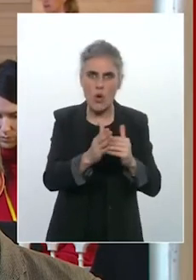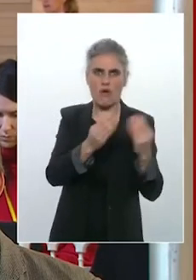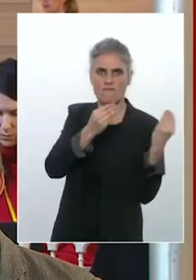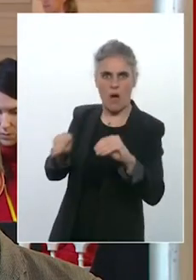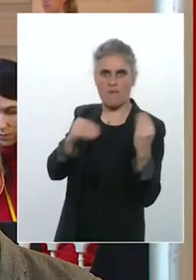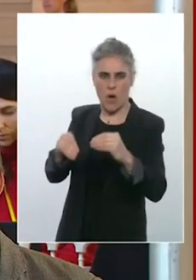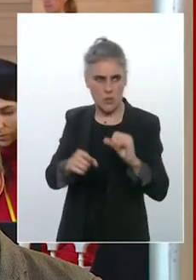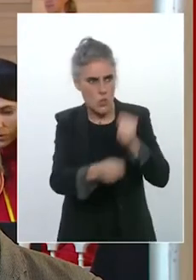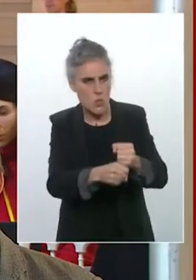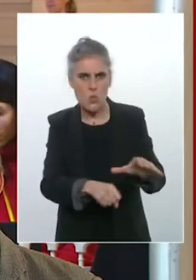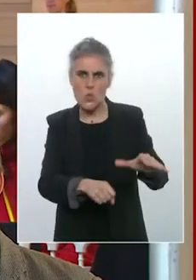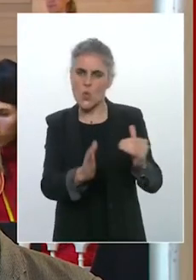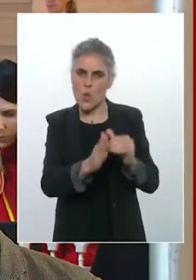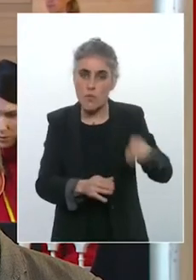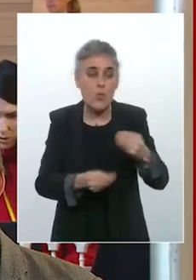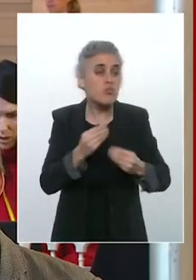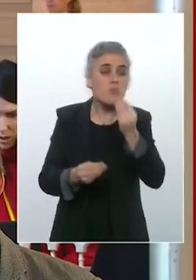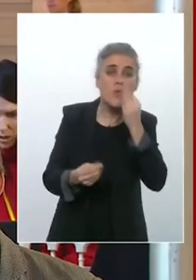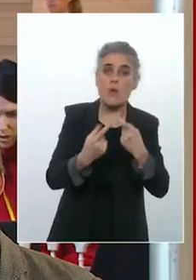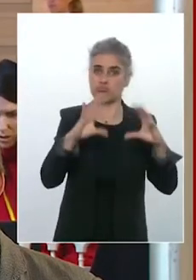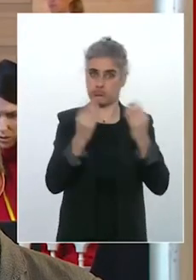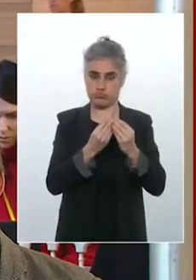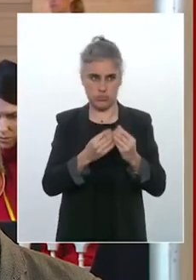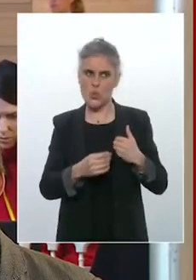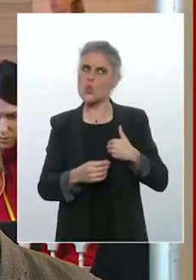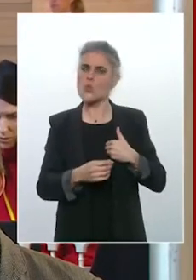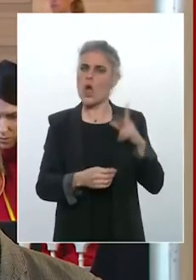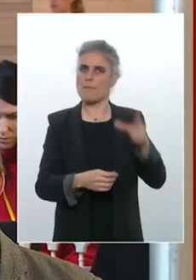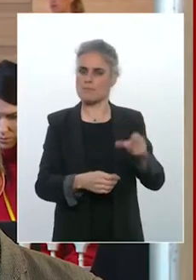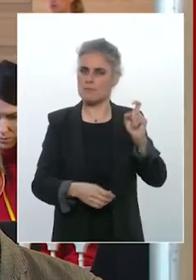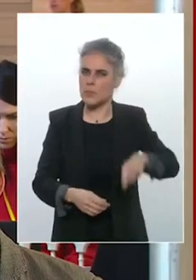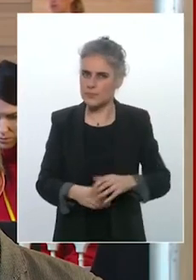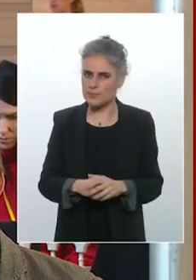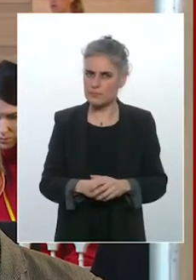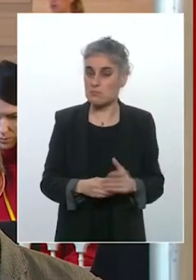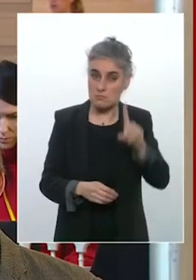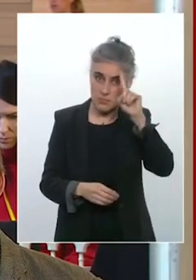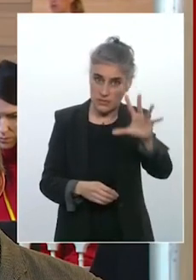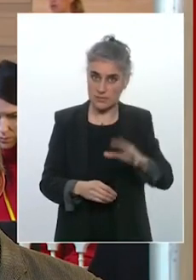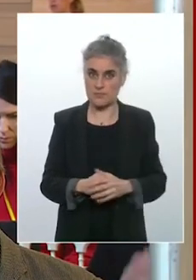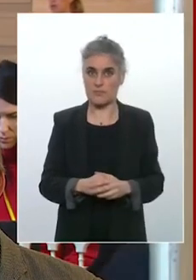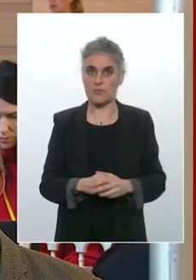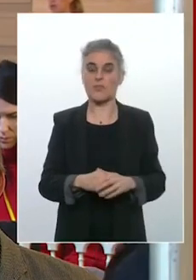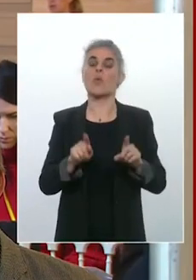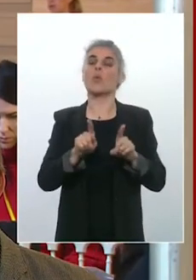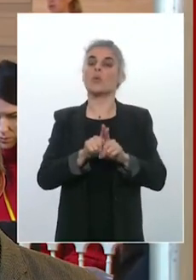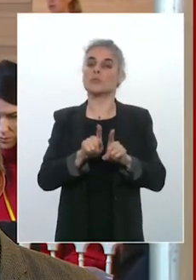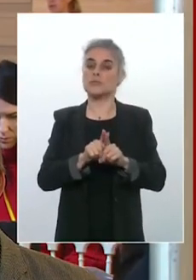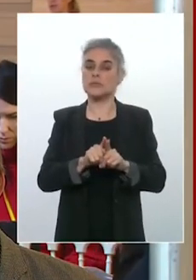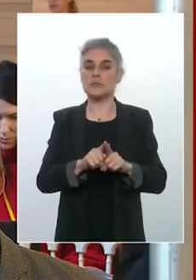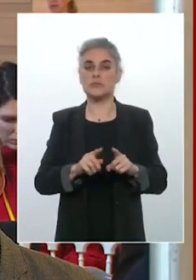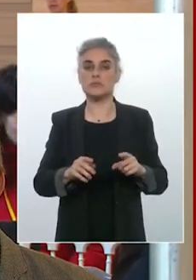denrées en Russie ? Et enfin, j'aimerais avoir un dernier mot peut-être lié à mon média sur toutes les familles qui se battent